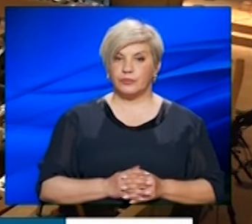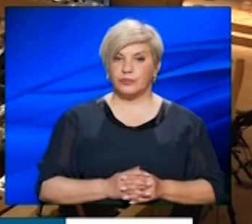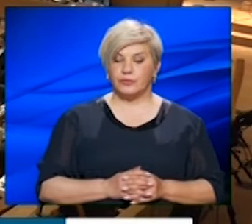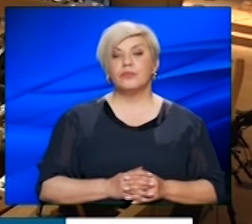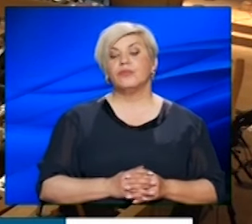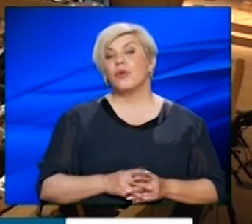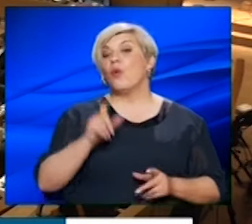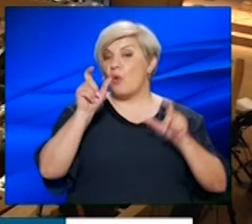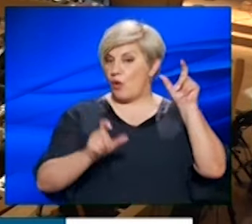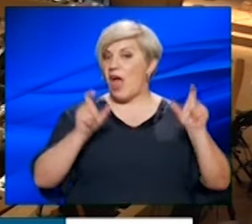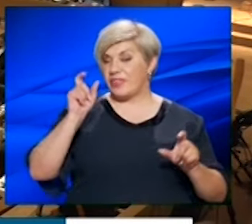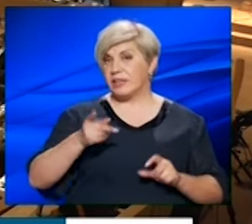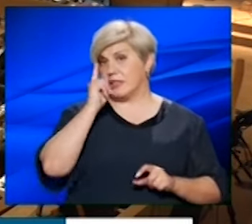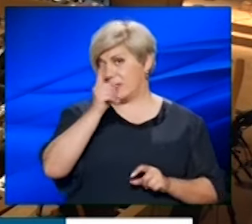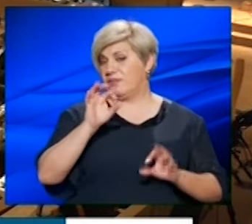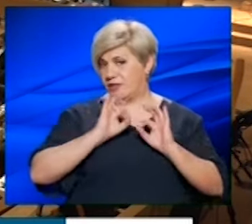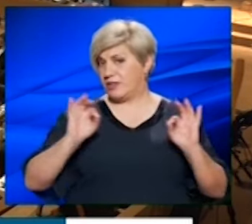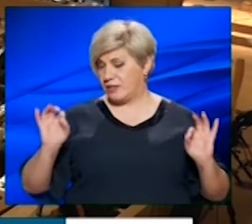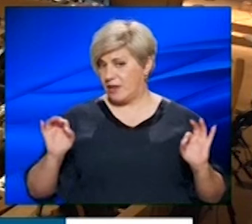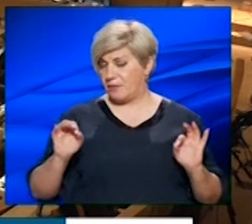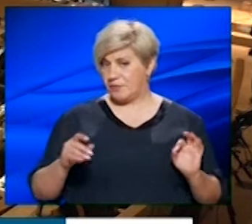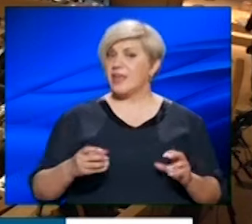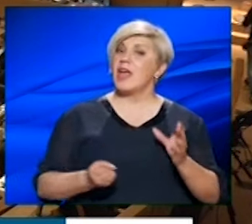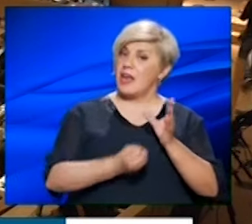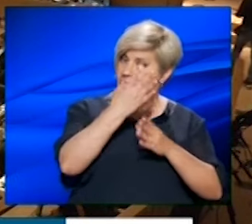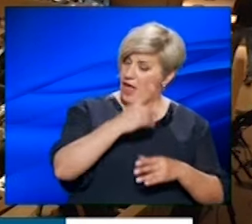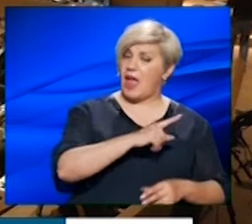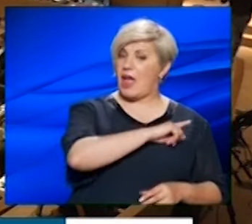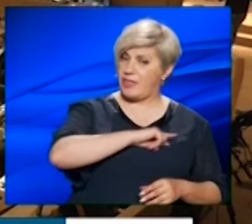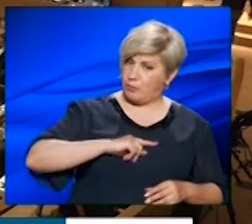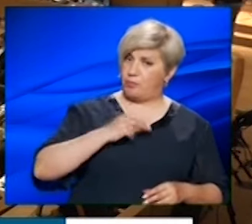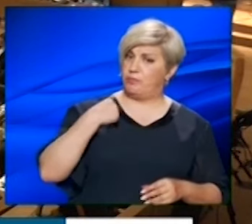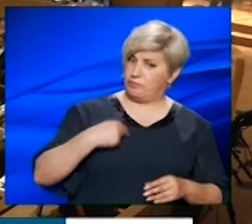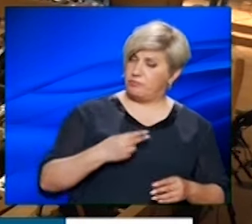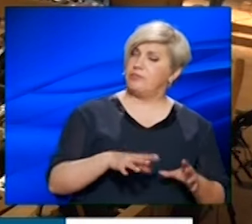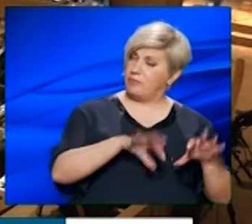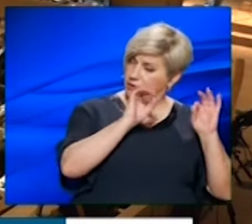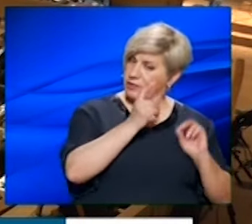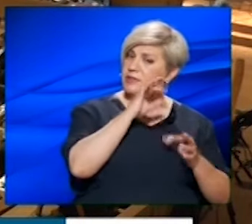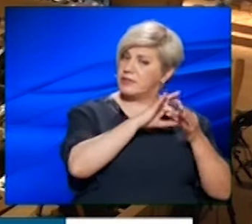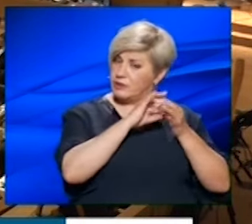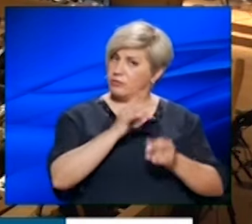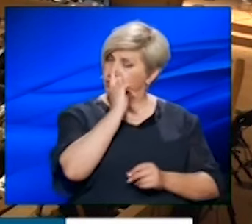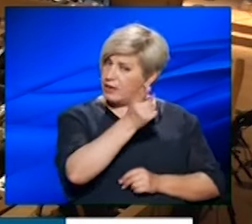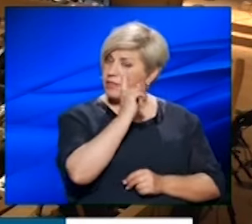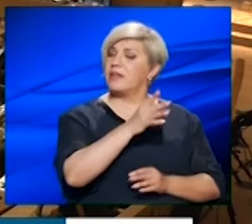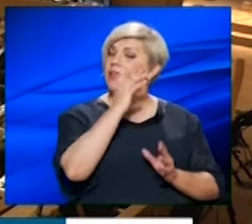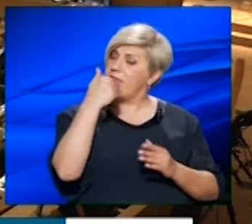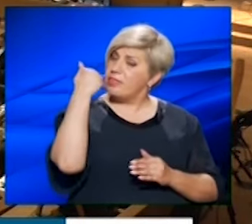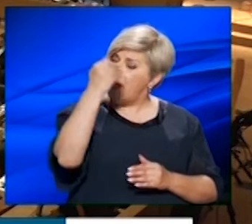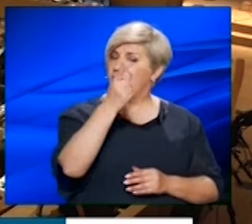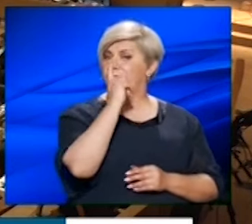Προφανώς ο καθένας κρίνεται και η ΝΕΗ Δημοτική Αρχή κρίνεται συνεχώς. Και κρίνεται και θα κρυθεί